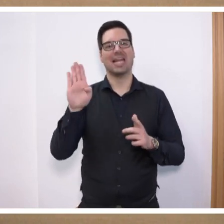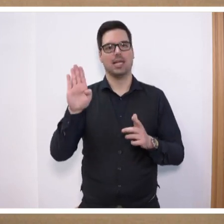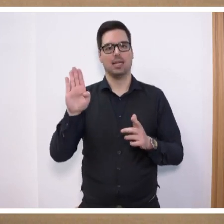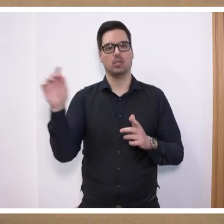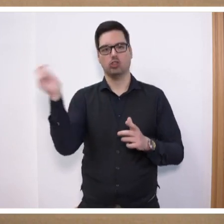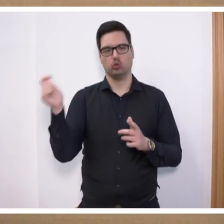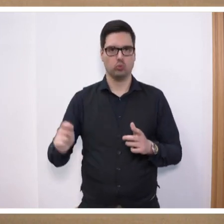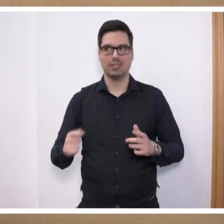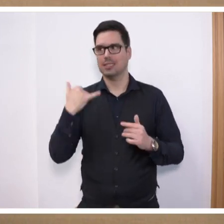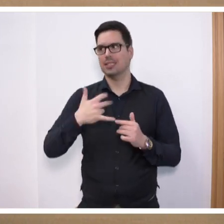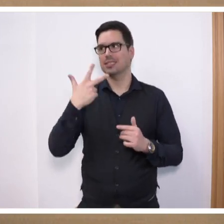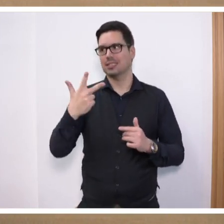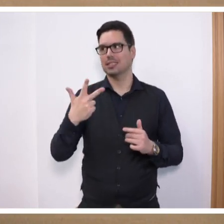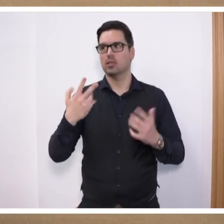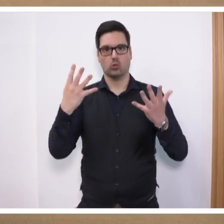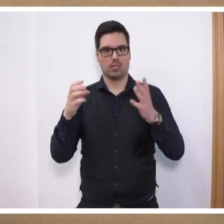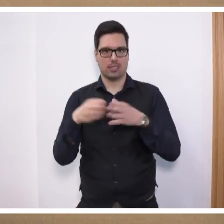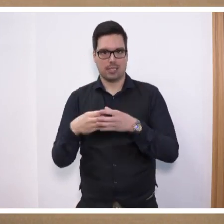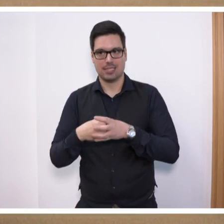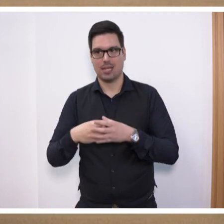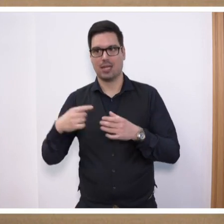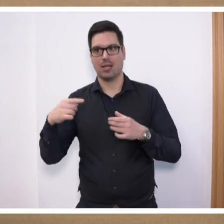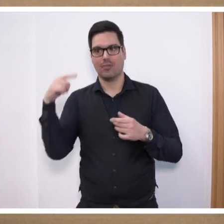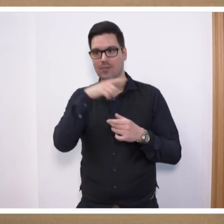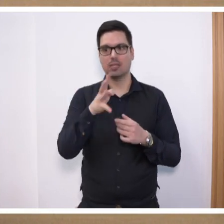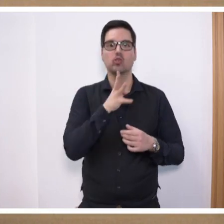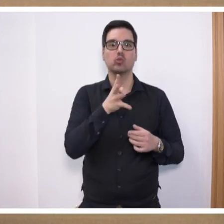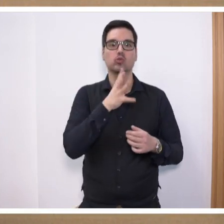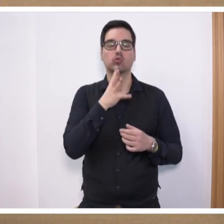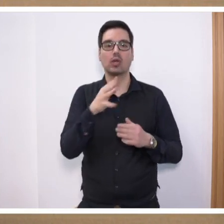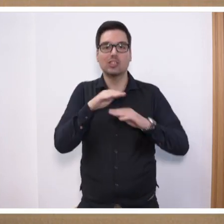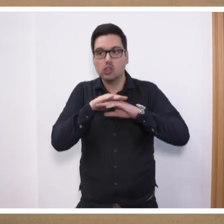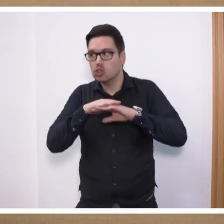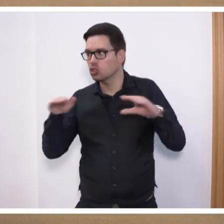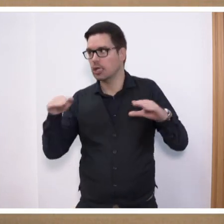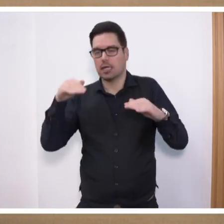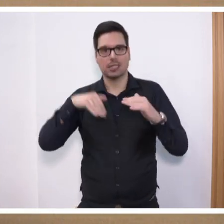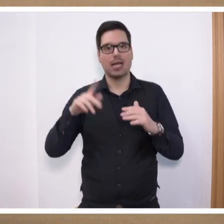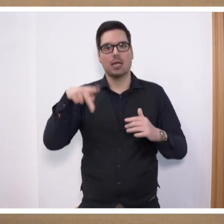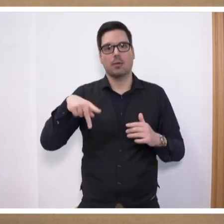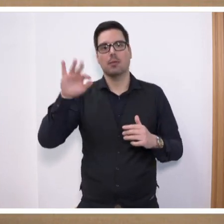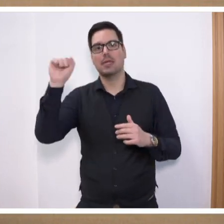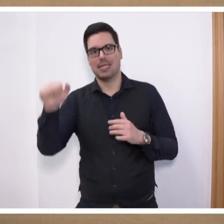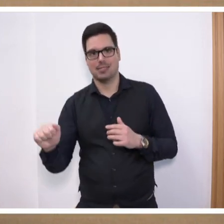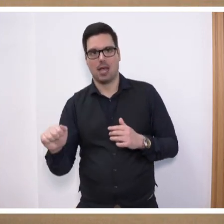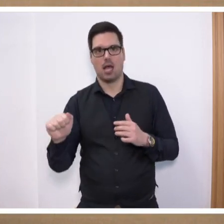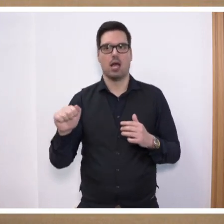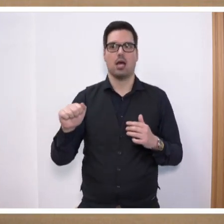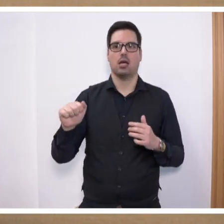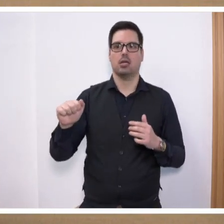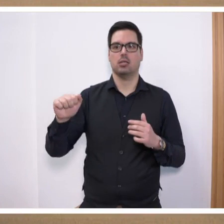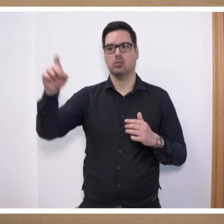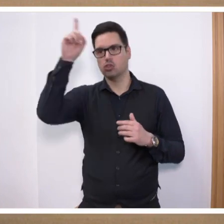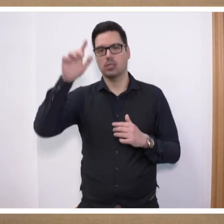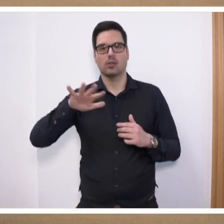gesprochen, jeder dritte Neunklässler beispielsweise verfehlt die Deutsch-Mindeststandards. PISA-Studie, die Deutschlands 15